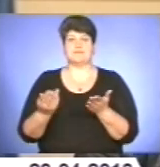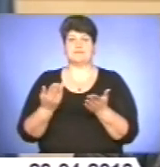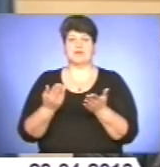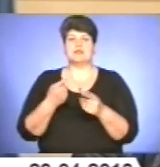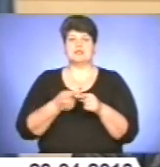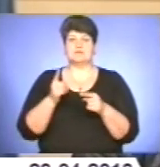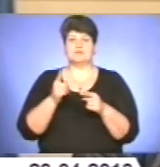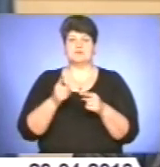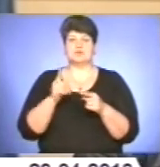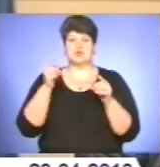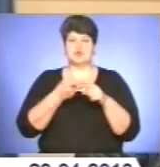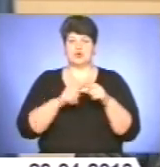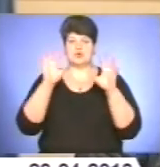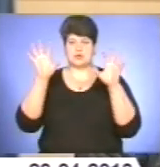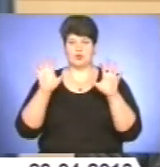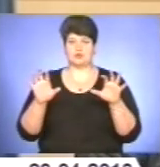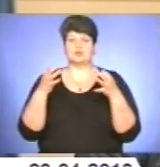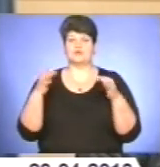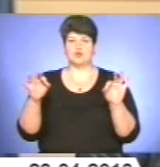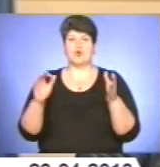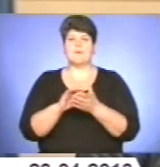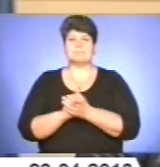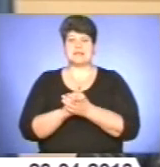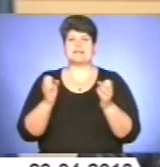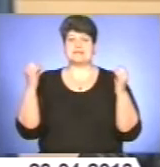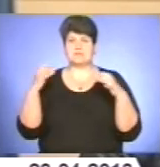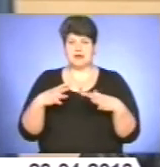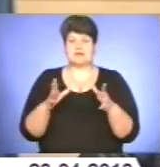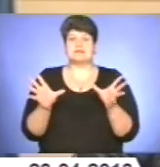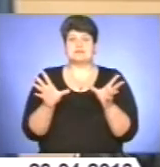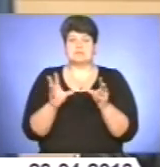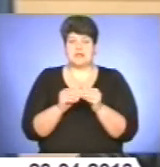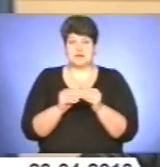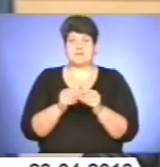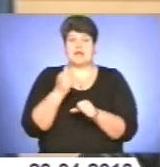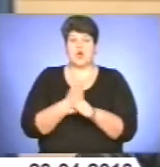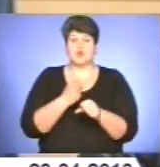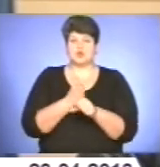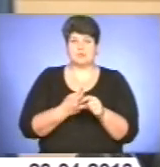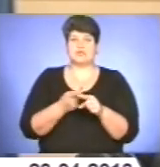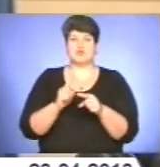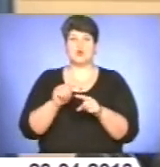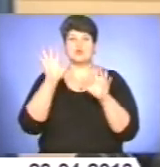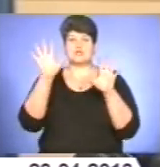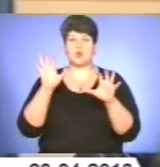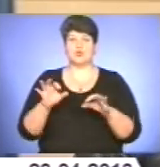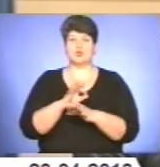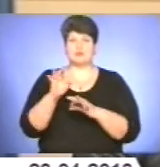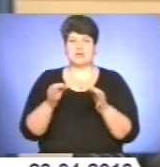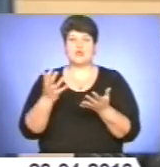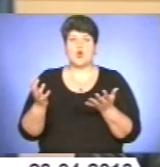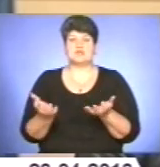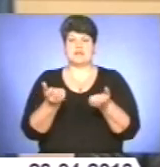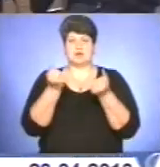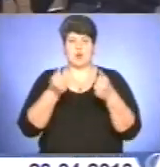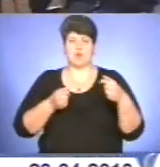мирних зібрань спільні в тому, що при розробленні цього законопроєкту значною мірою досягнуто